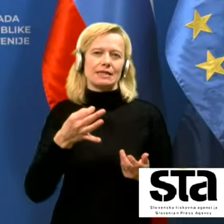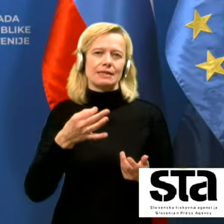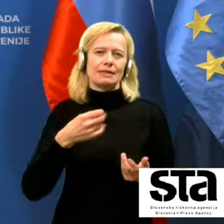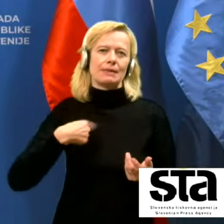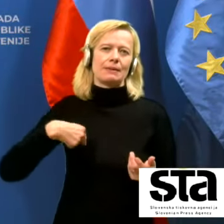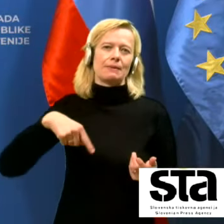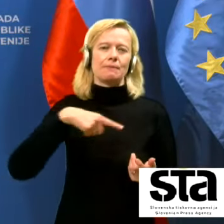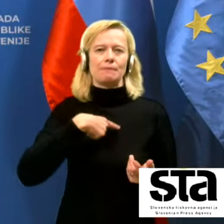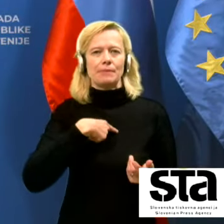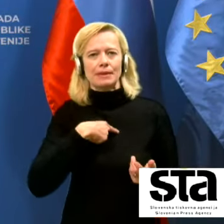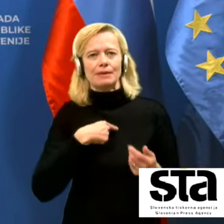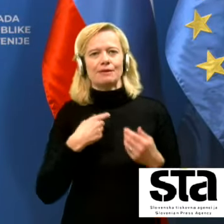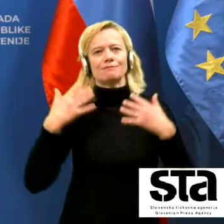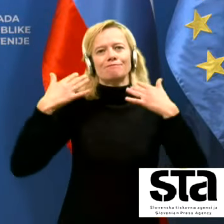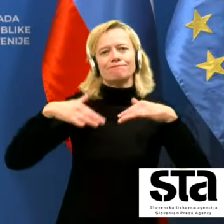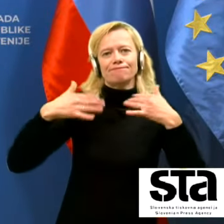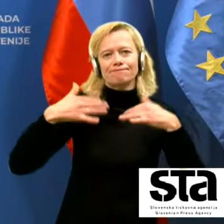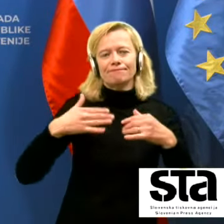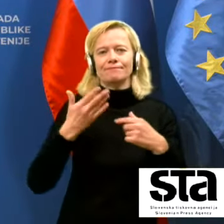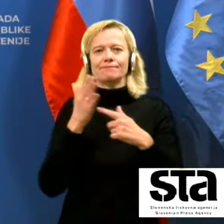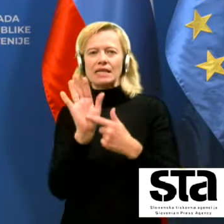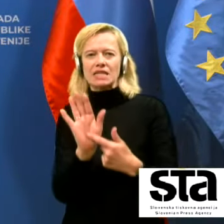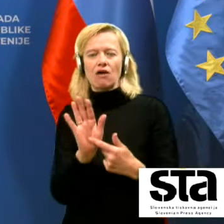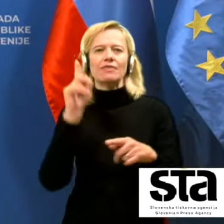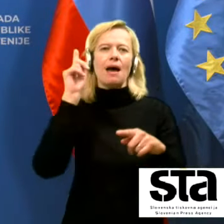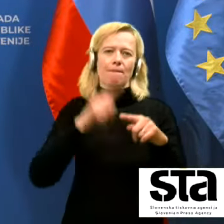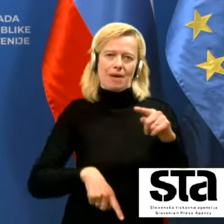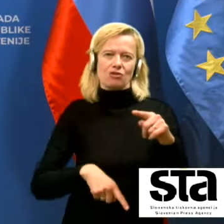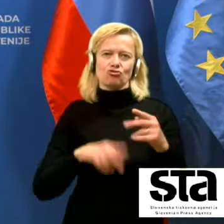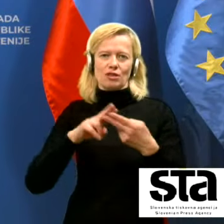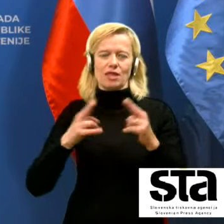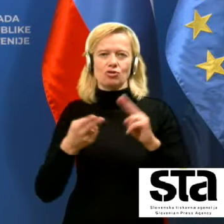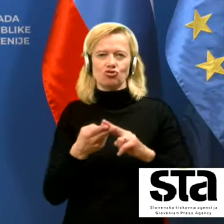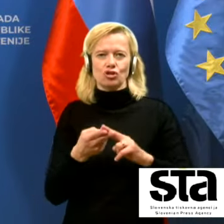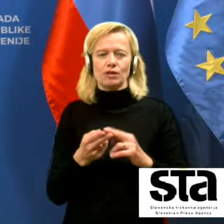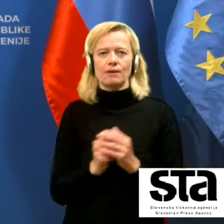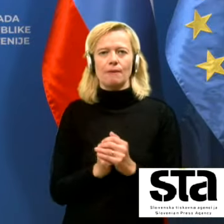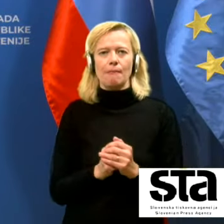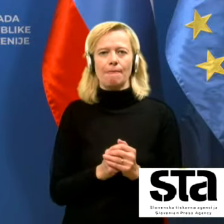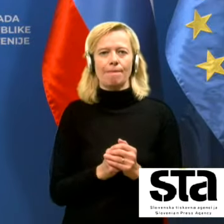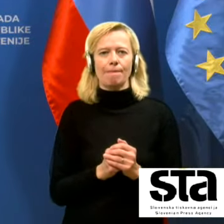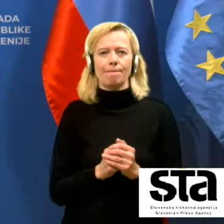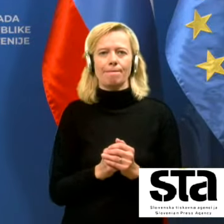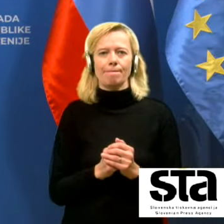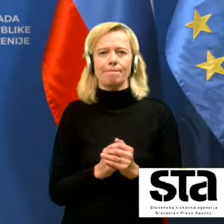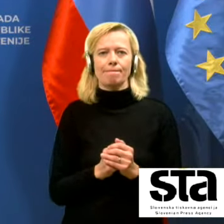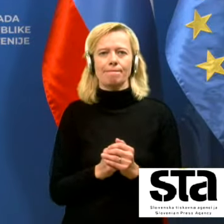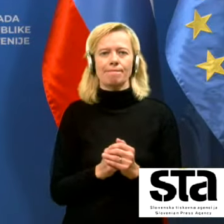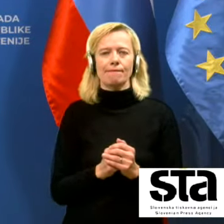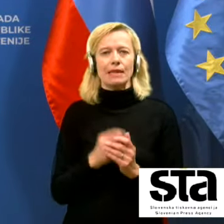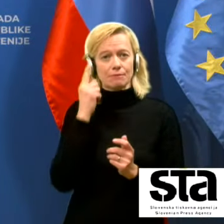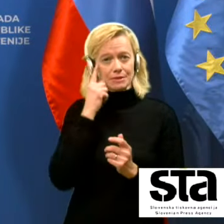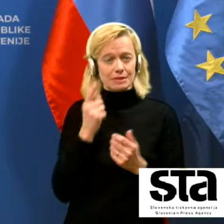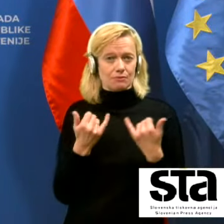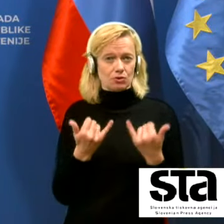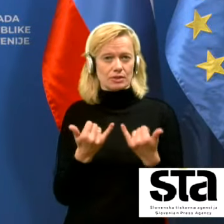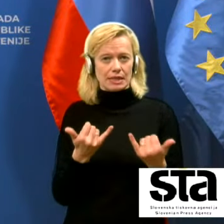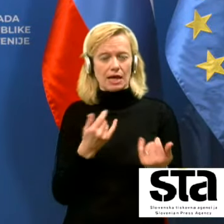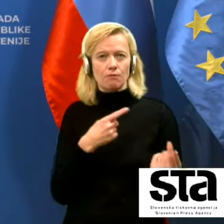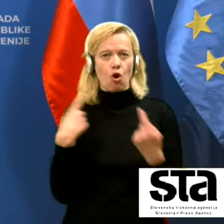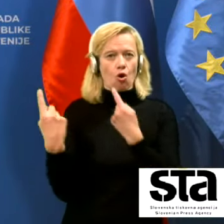tudi na napačen način in mislim, da je v teh okoliščinah in ob napovedujočem tudi